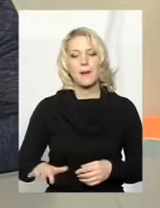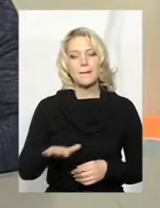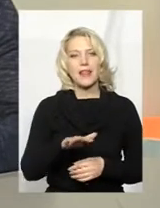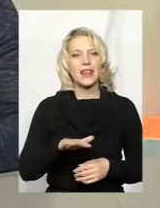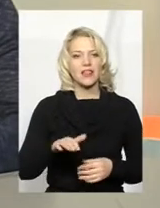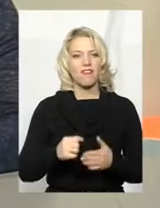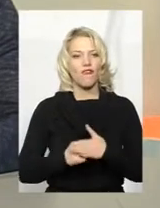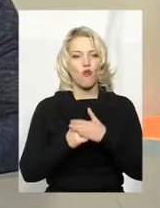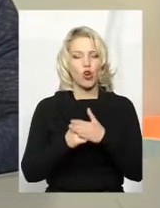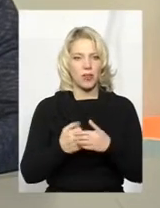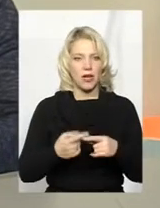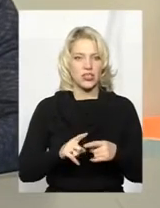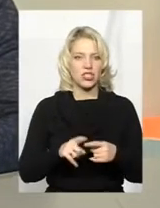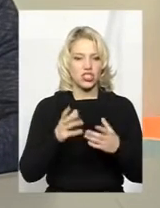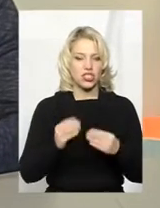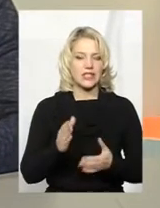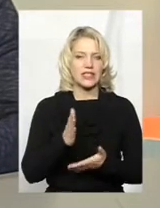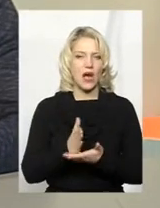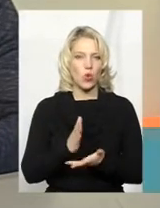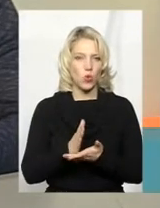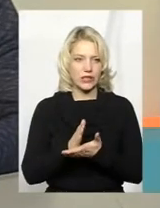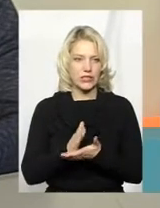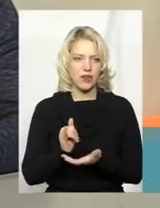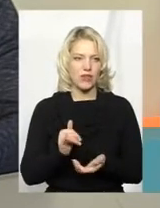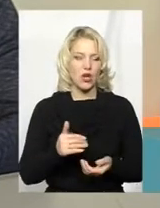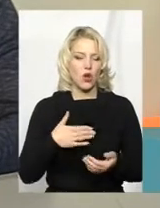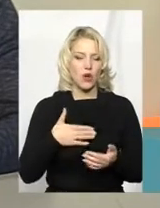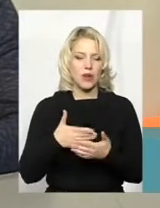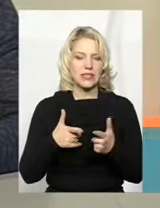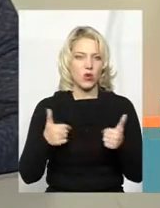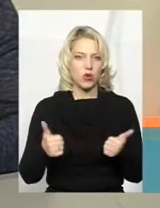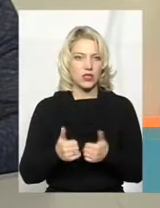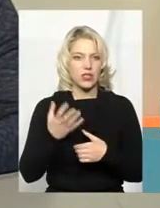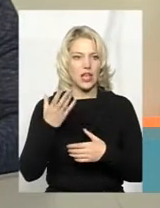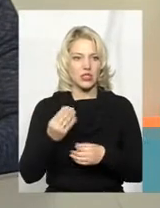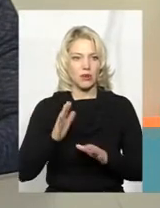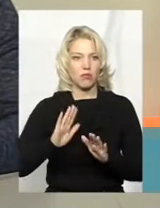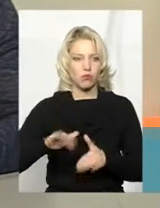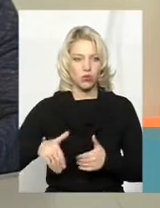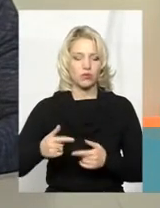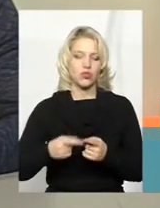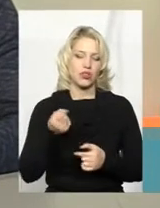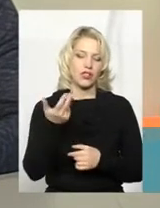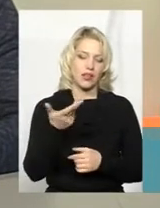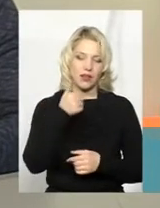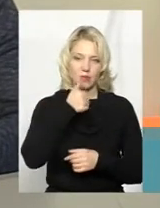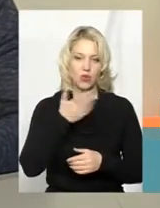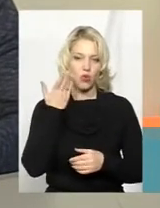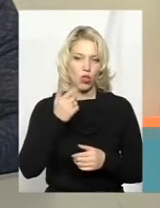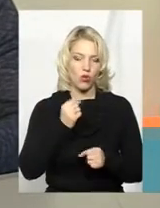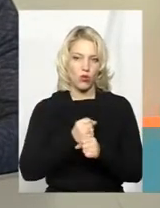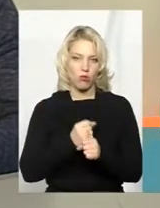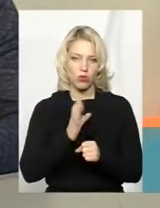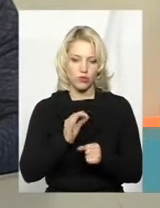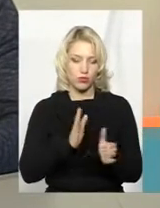знаходиться в громадської організації. А потім, десь через кілька місяців, коли її робота буде більш